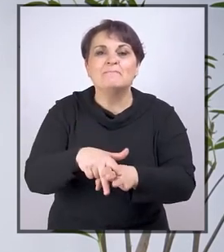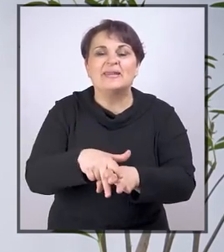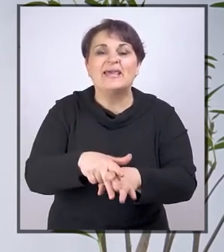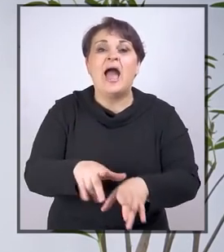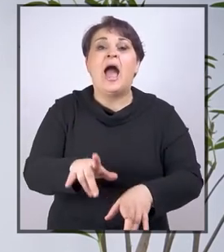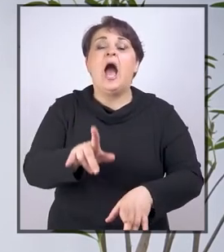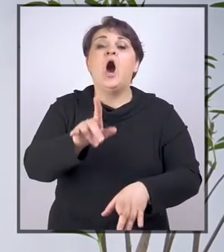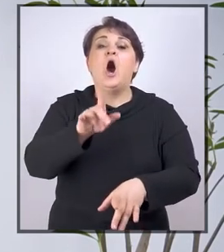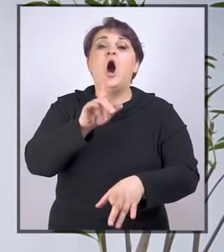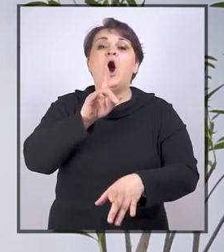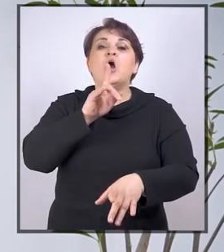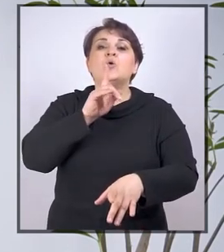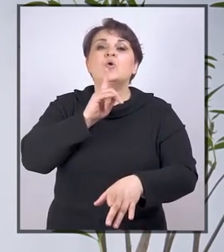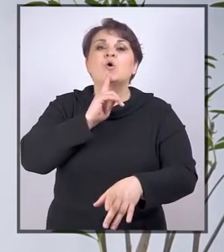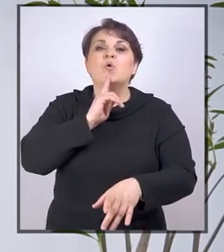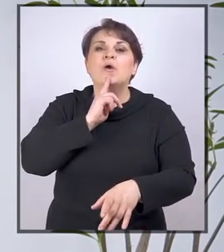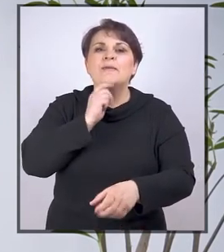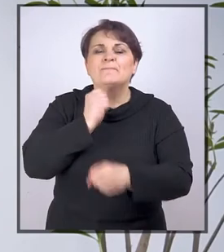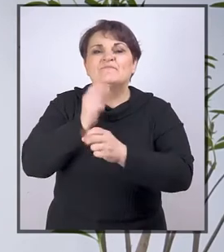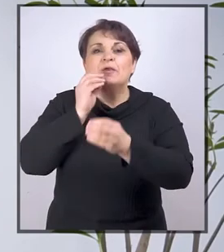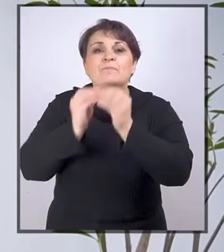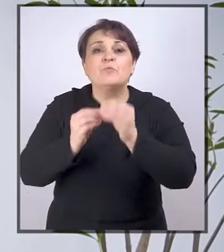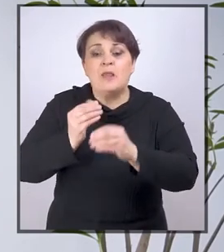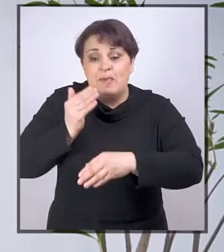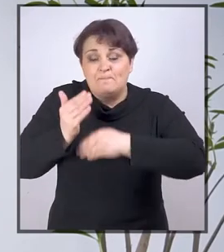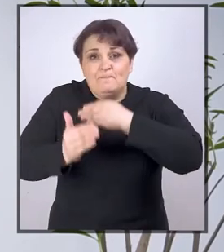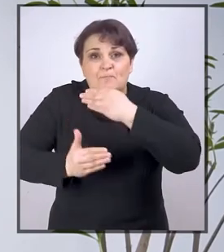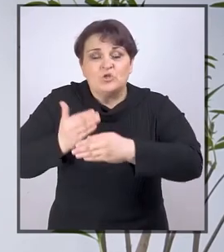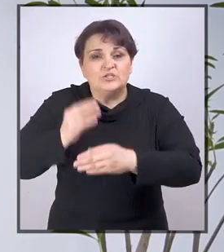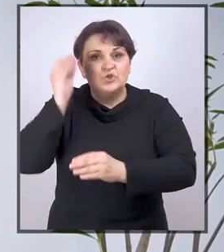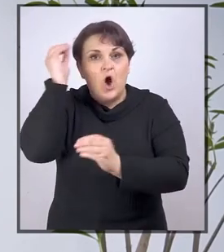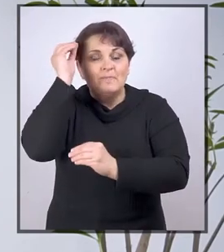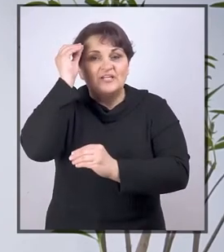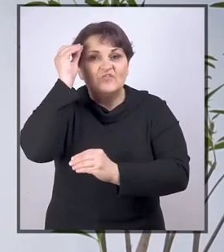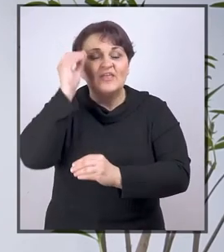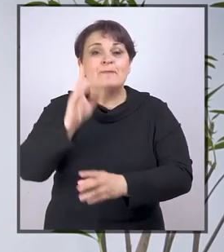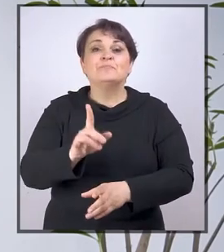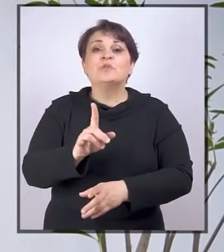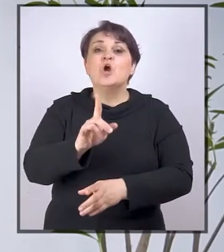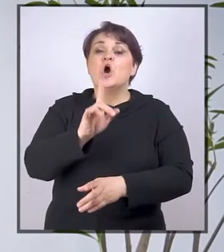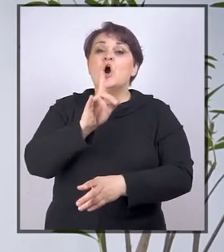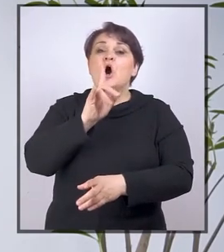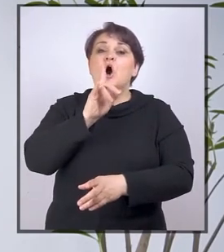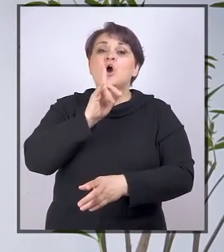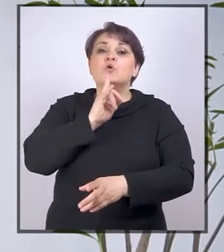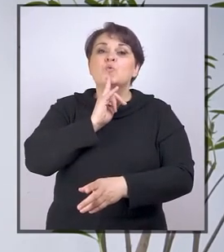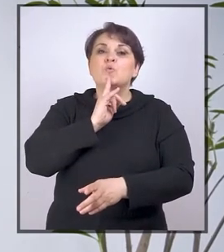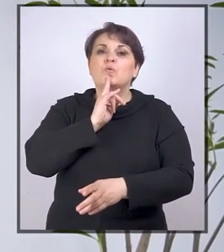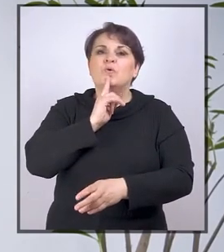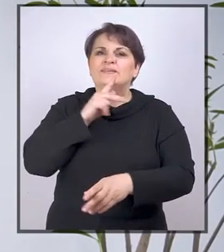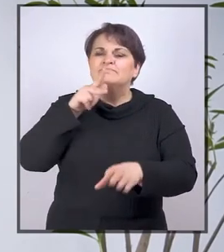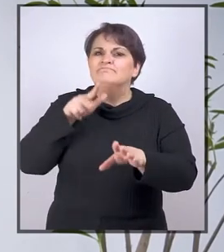koje ometaju proces obrazovanja, koje ometaju